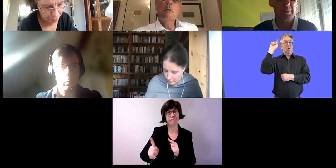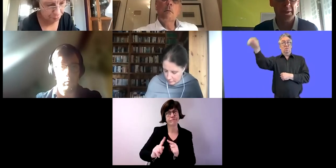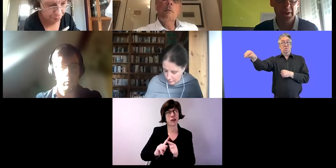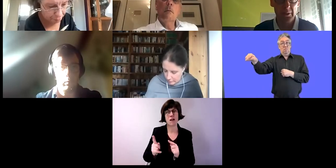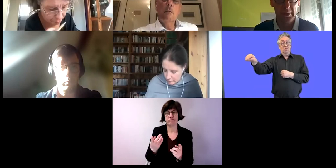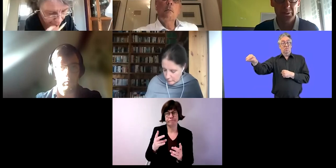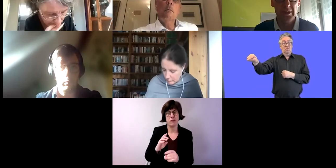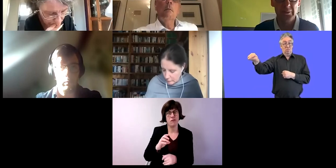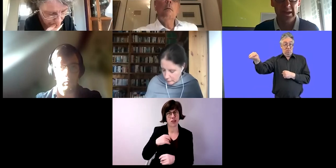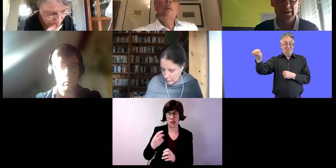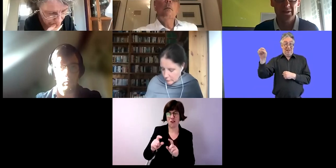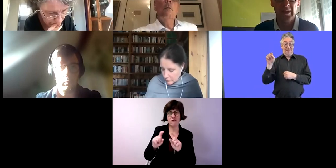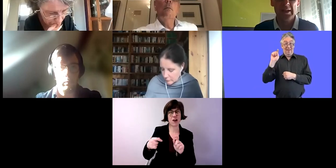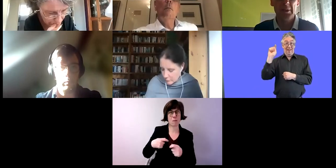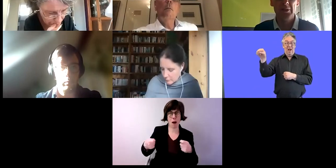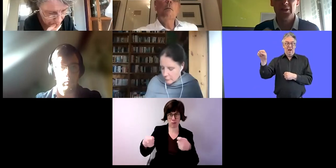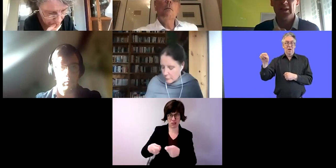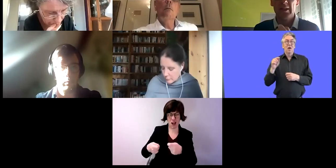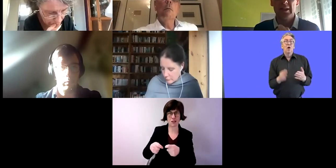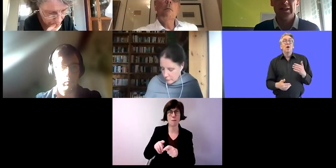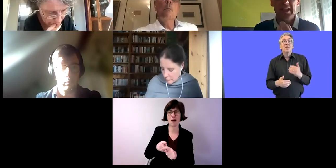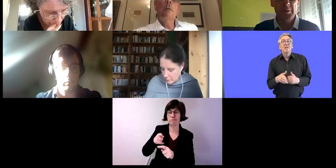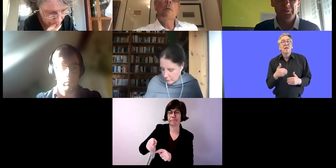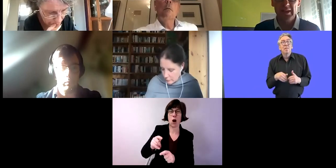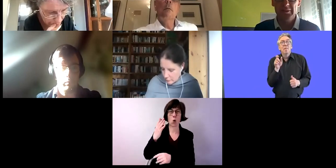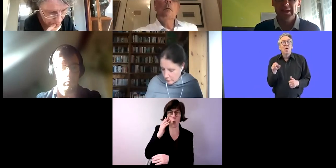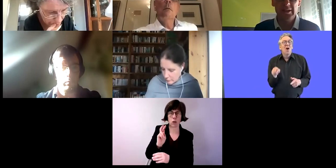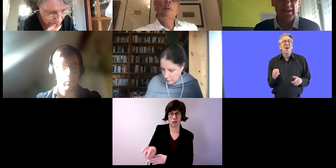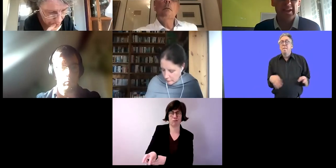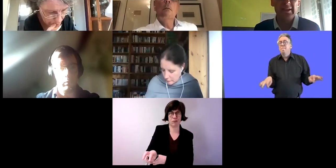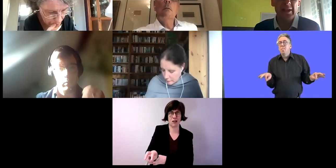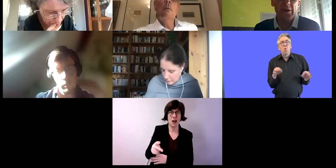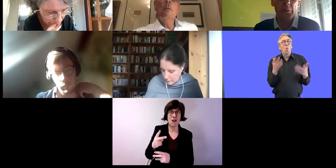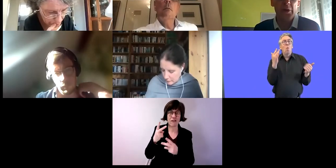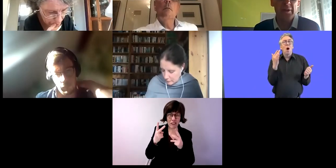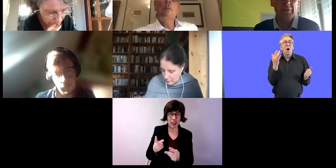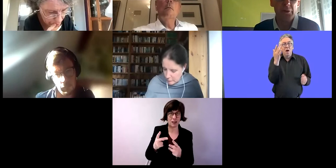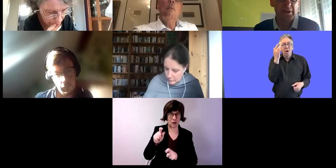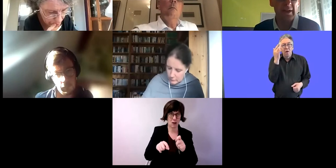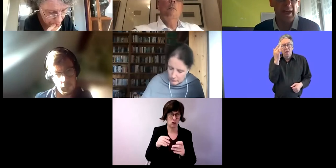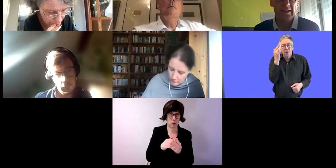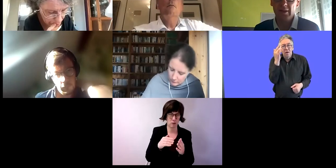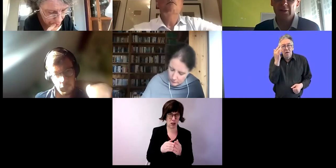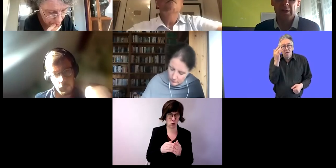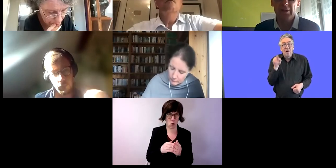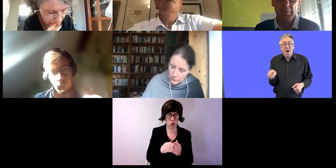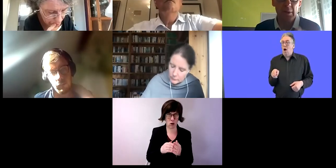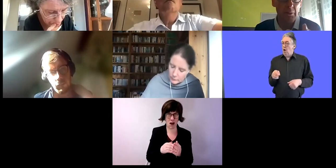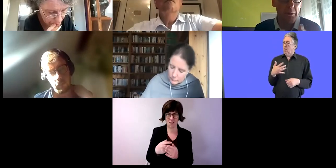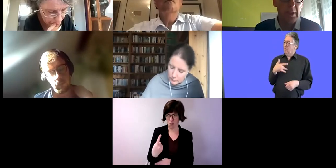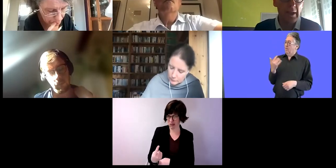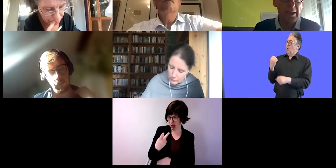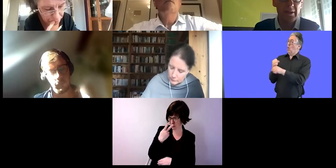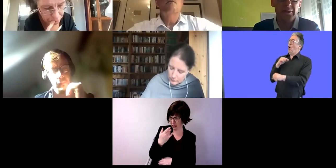-Firma, aber man arbeitet direkt beim Kunden. Das ist sehr wichtig für Menschen mit Behinderungen, denn aus ihrer Sicht